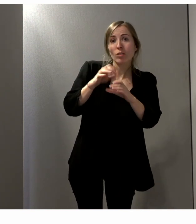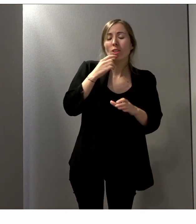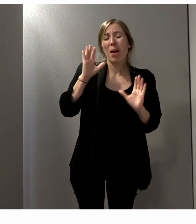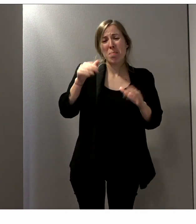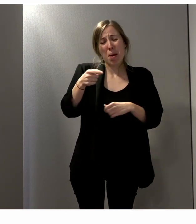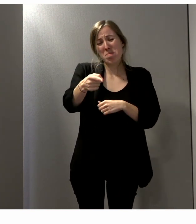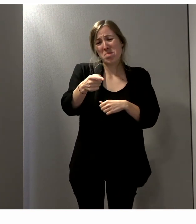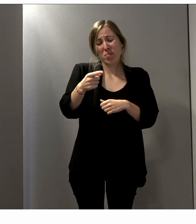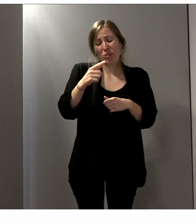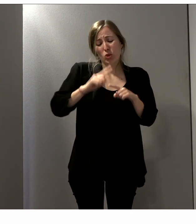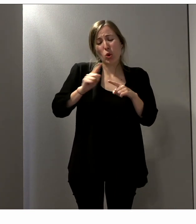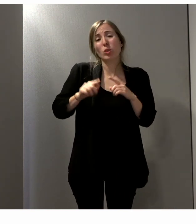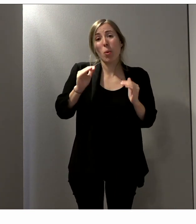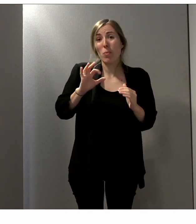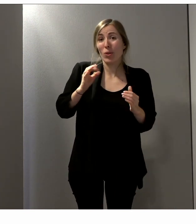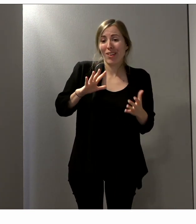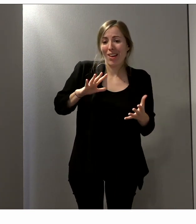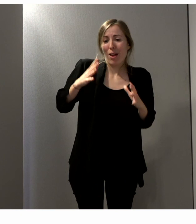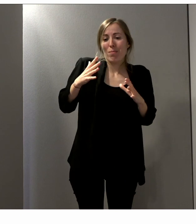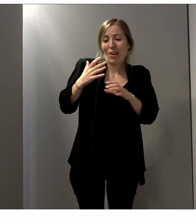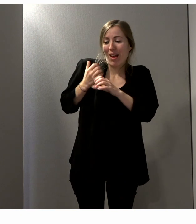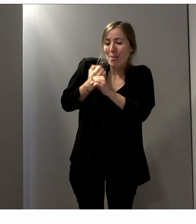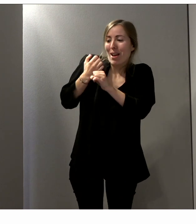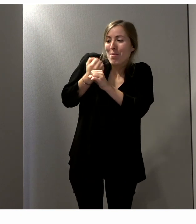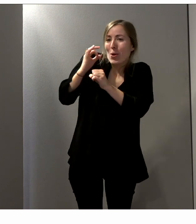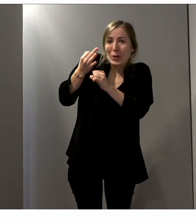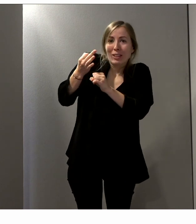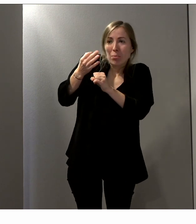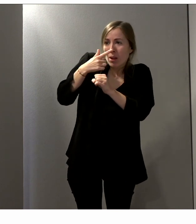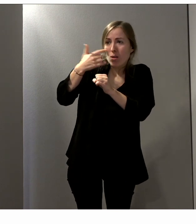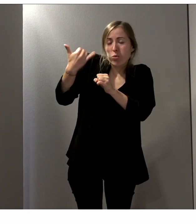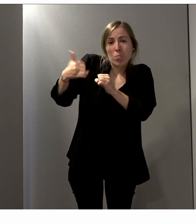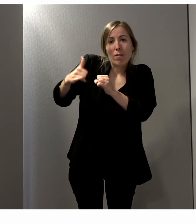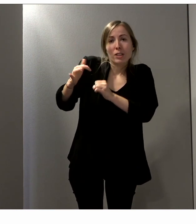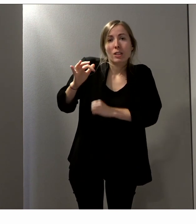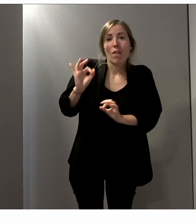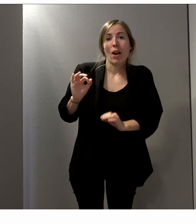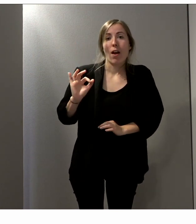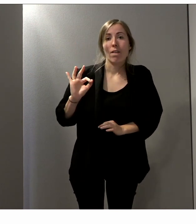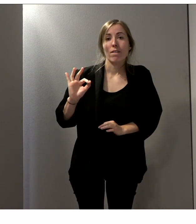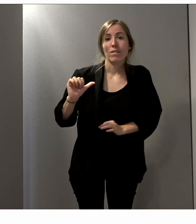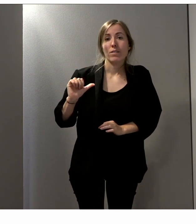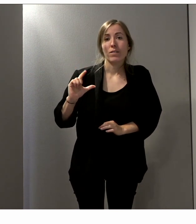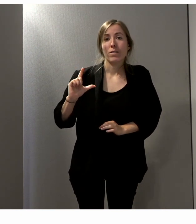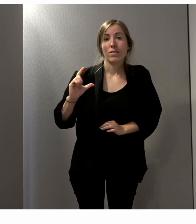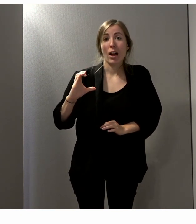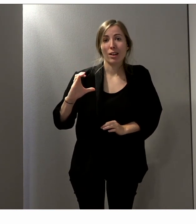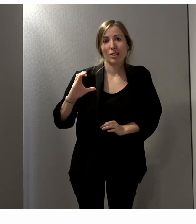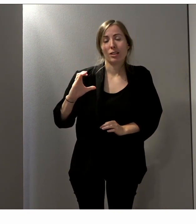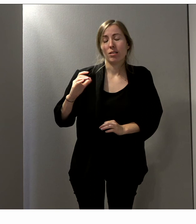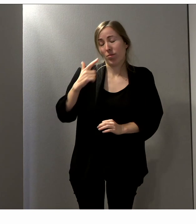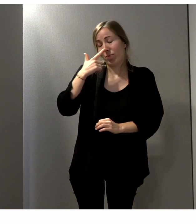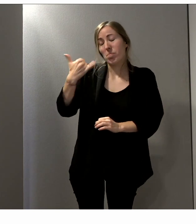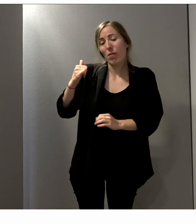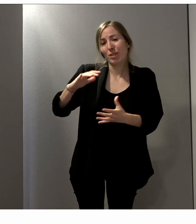certains progrès, on voit qu y a encore du travail à accomplir au niveau du FALC. Et je souhaite donc